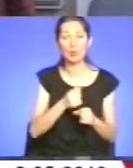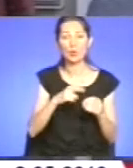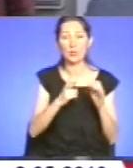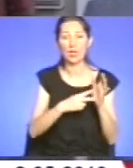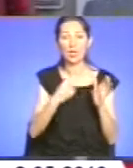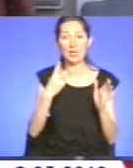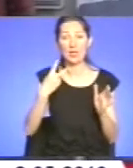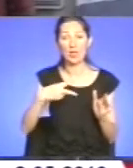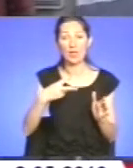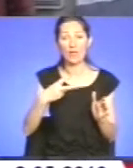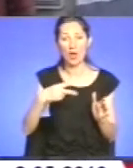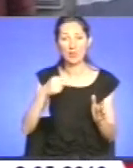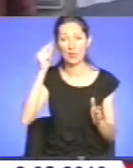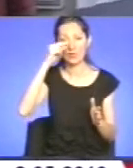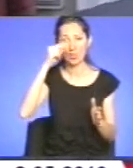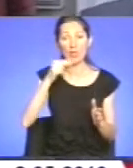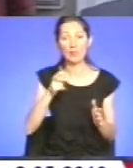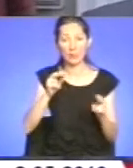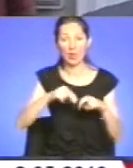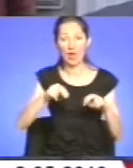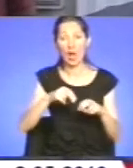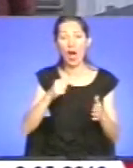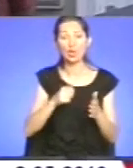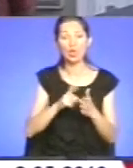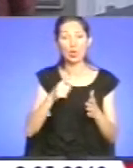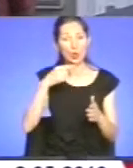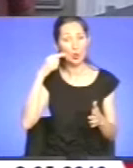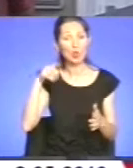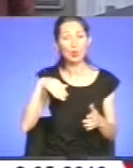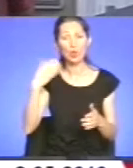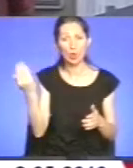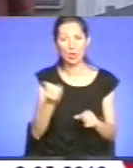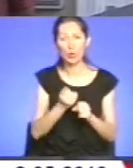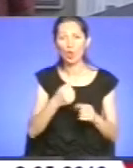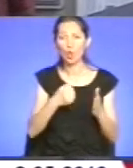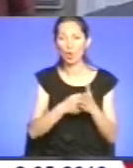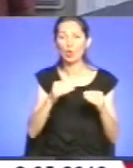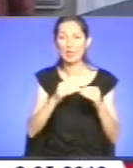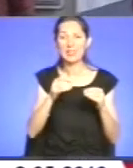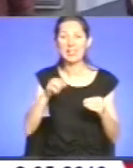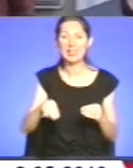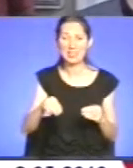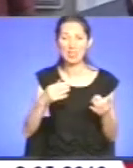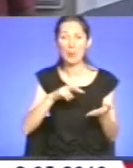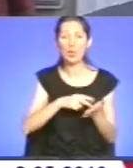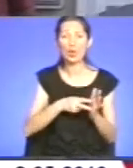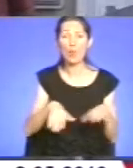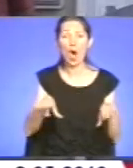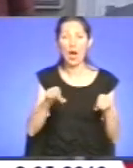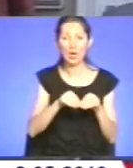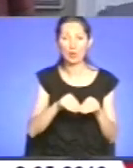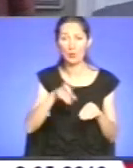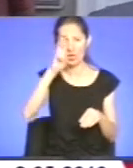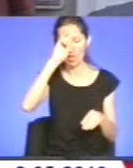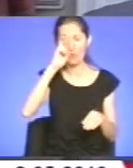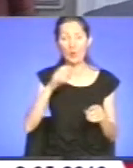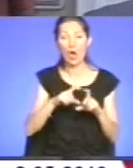а з російської сторони працює до 10 тисяч. Ми плануємо разом з державним установом, з владою, і з